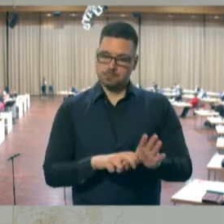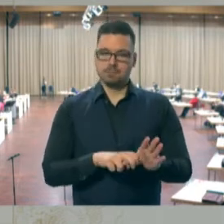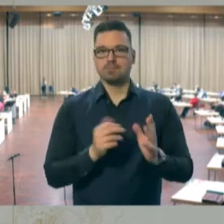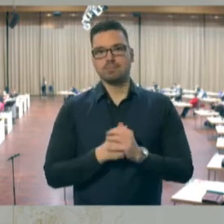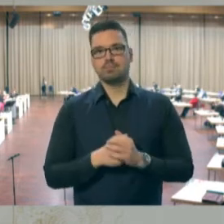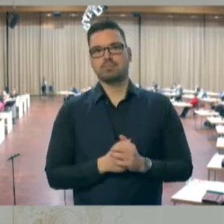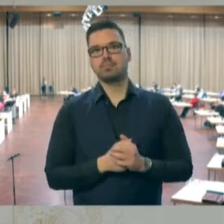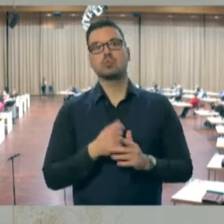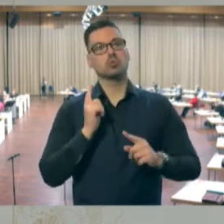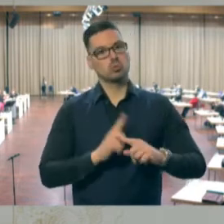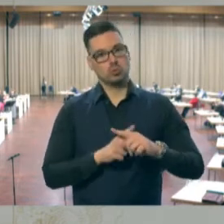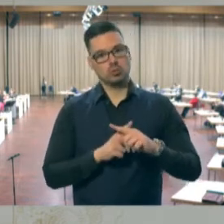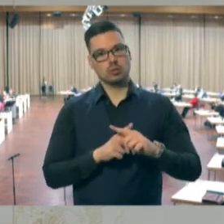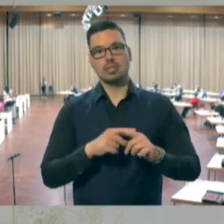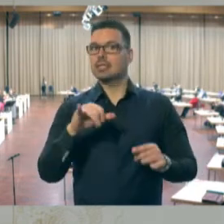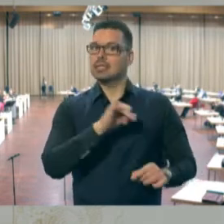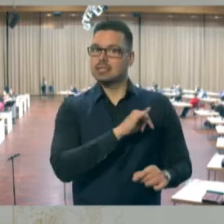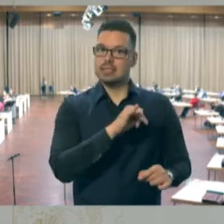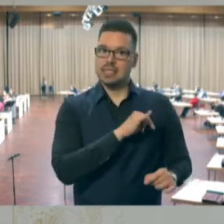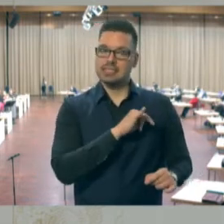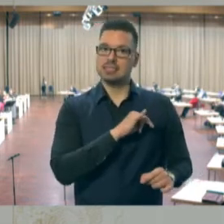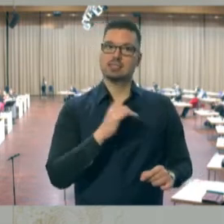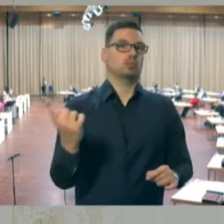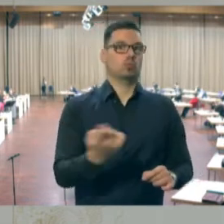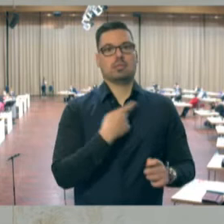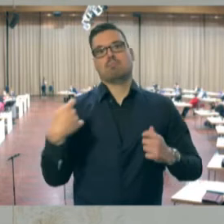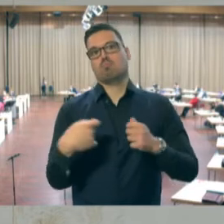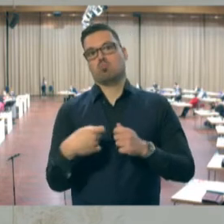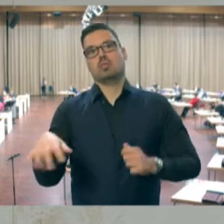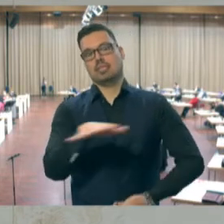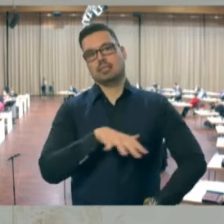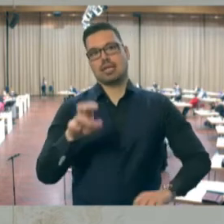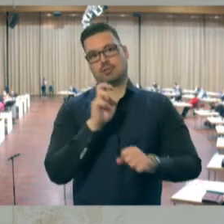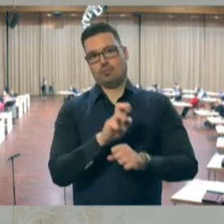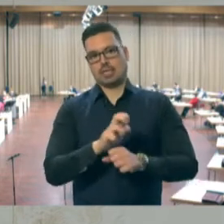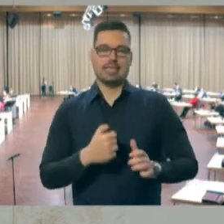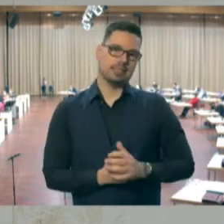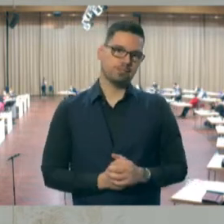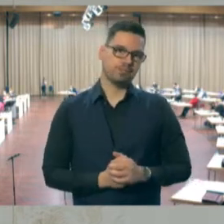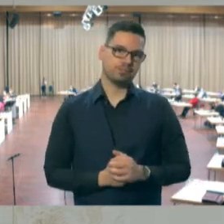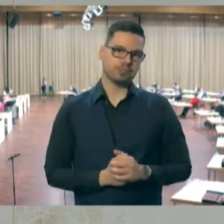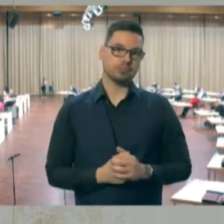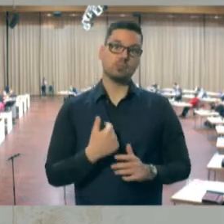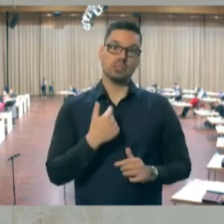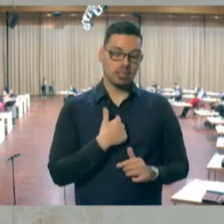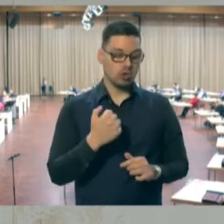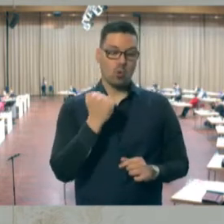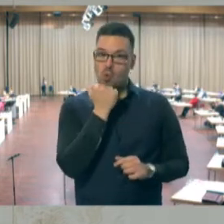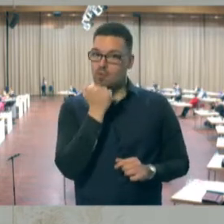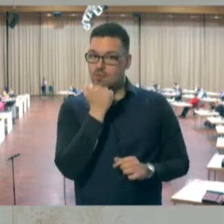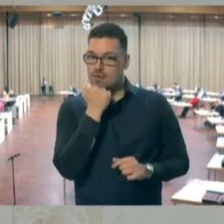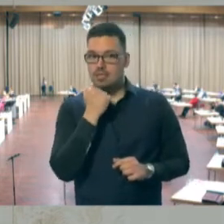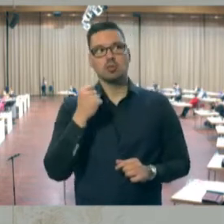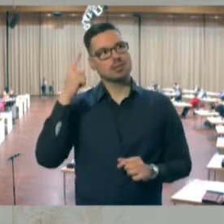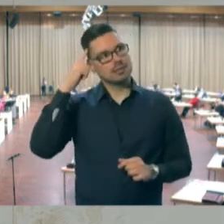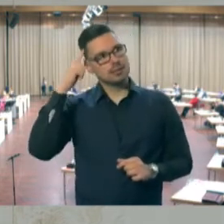und die Interessen unseres Bundeslandes vertreten. Ich hoffe und